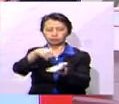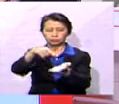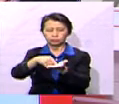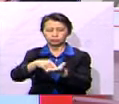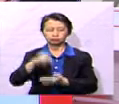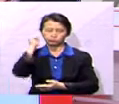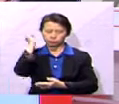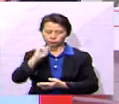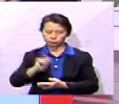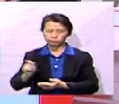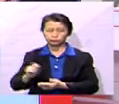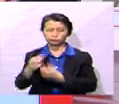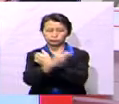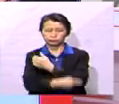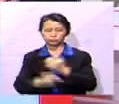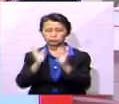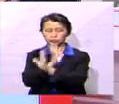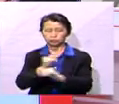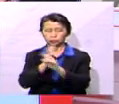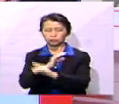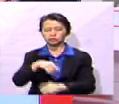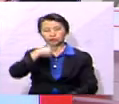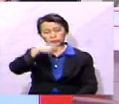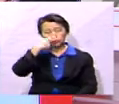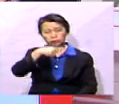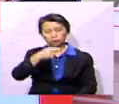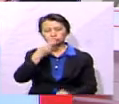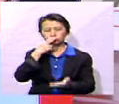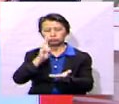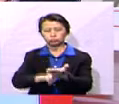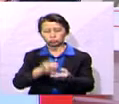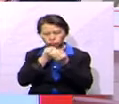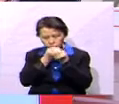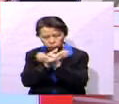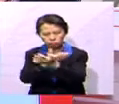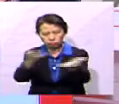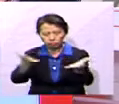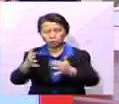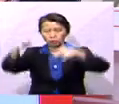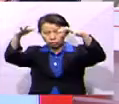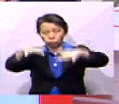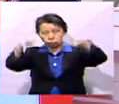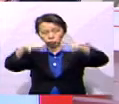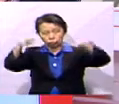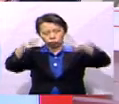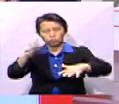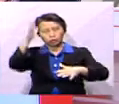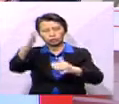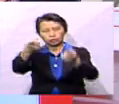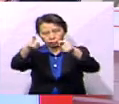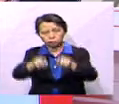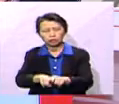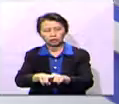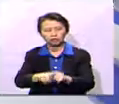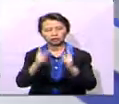Kuasa Pengurusan Bencana Negeri Sarawak dalam kenyataan hari ini berkata, notis itu memaklumkan bahawa hujan lebat dijangka berlaku